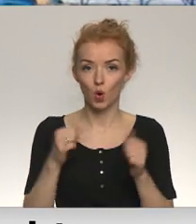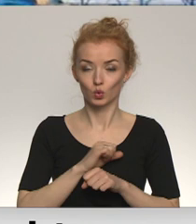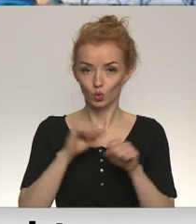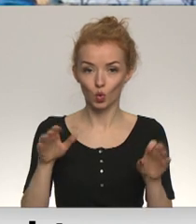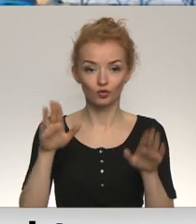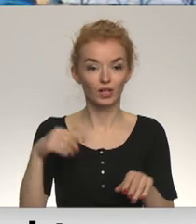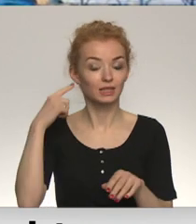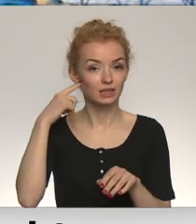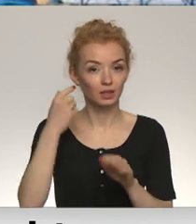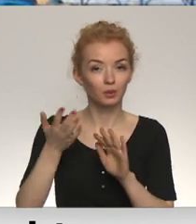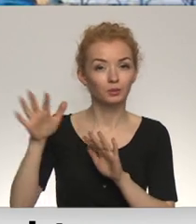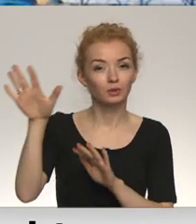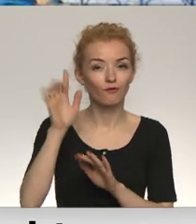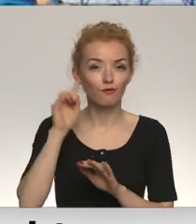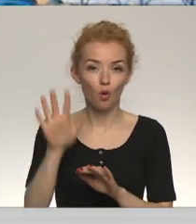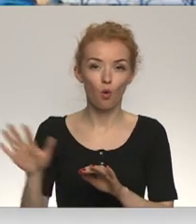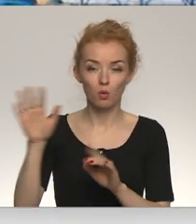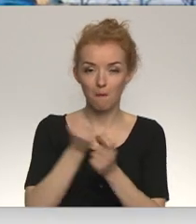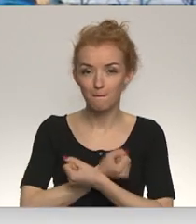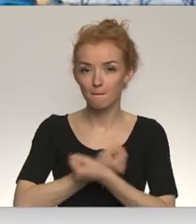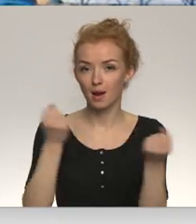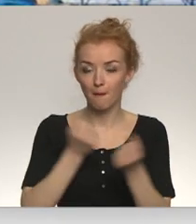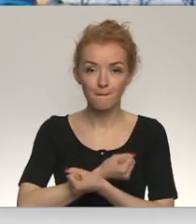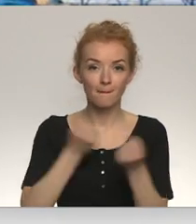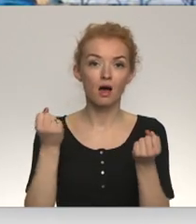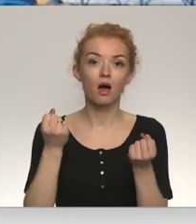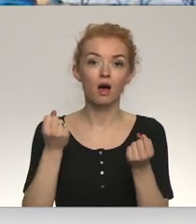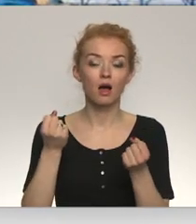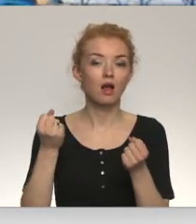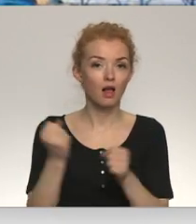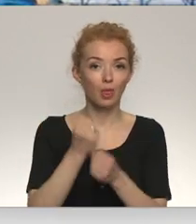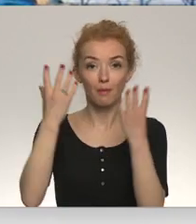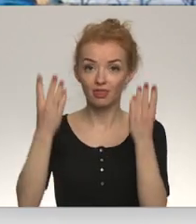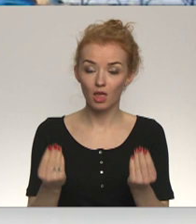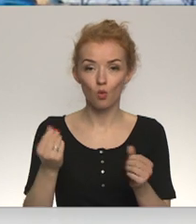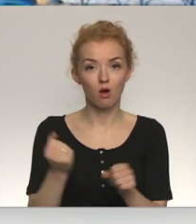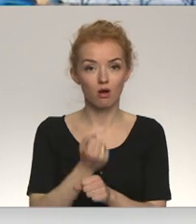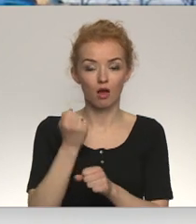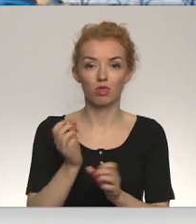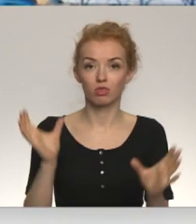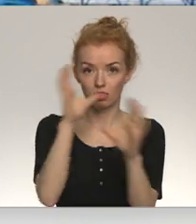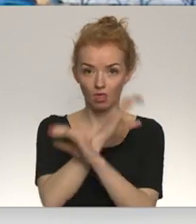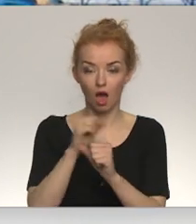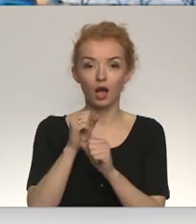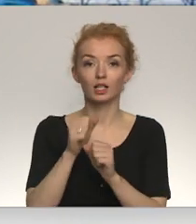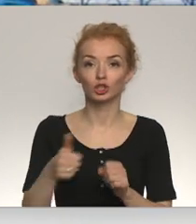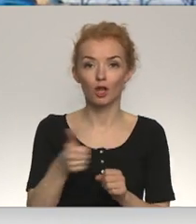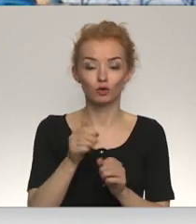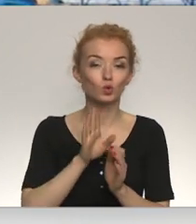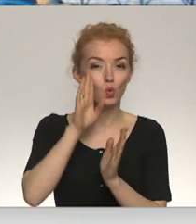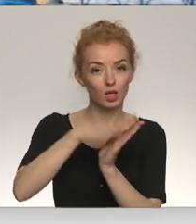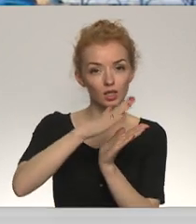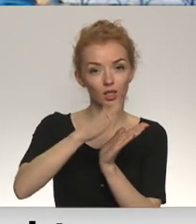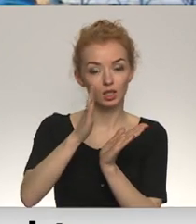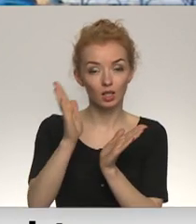artilērijas šāviņi gan dienu, gan nakti, ļoti periodiski, rīta pusē. Ap